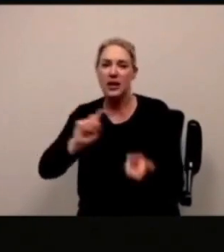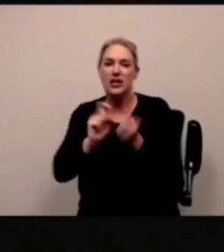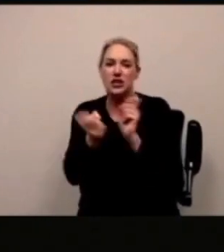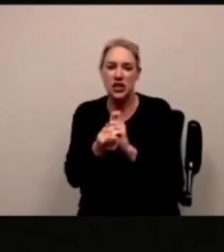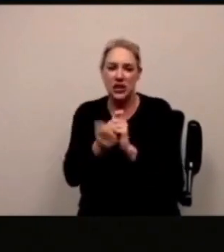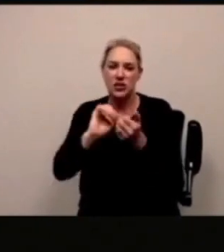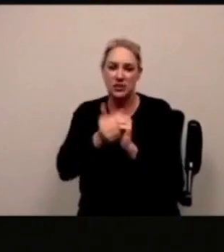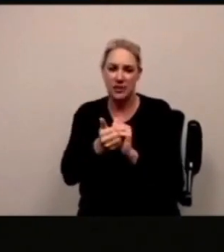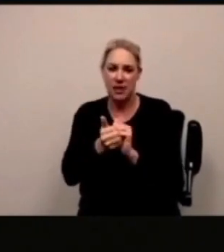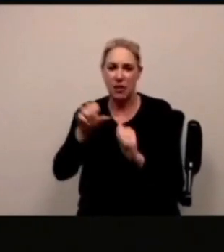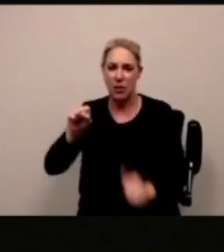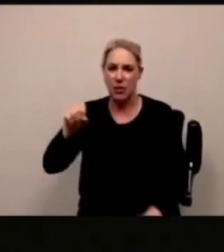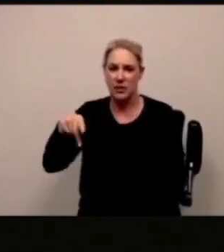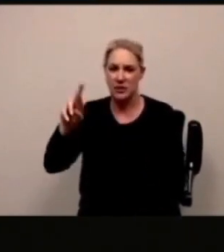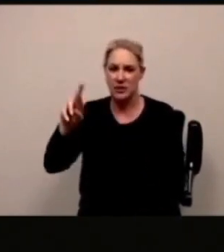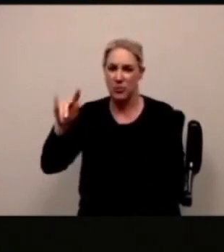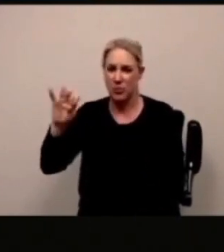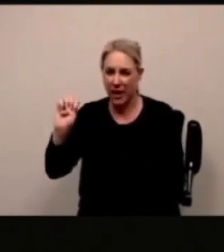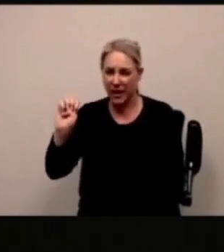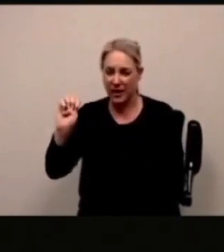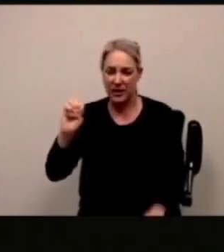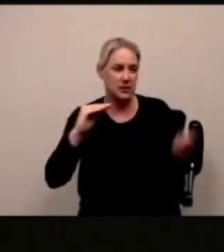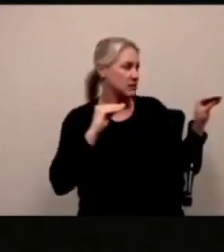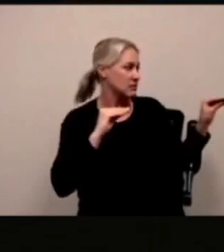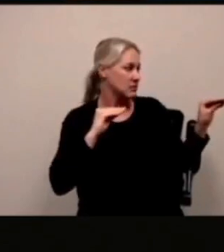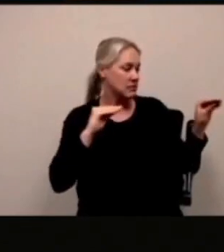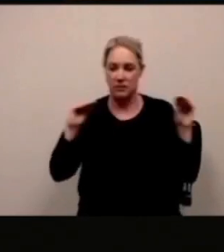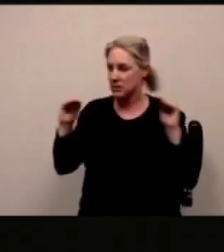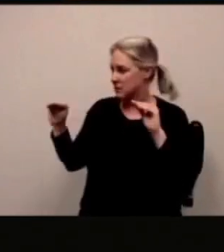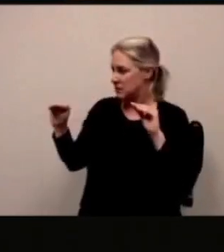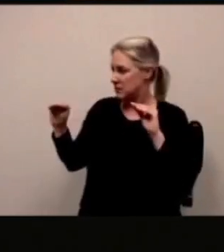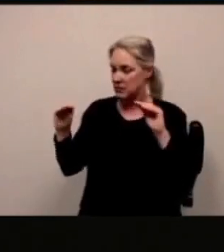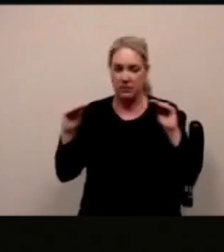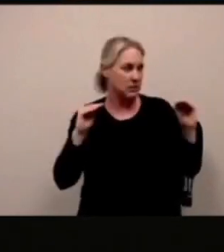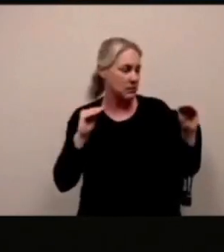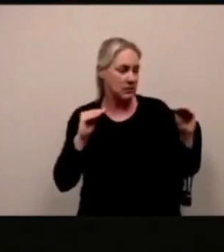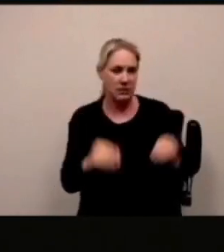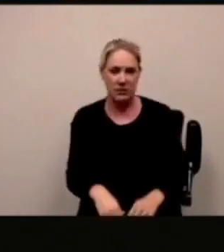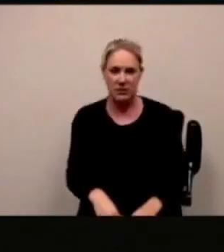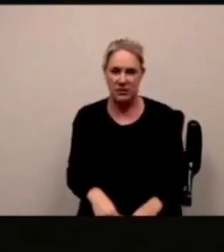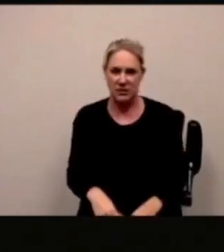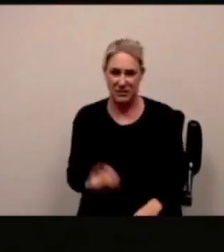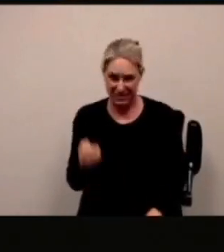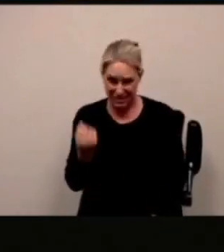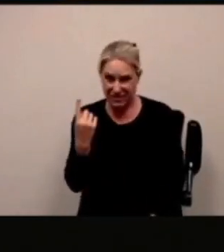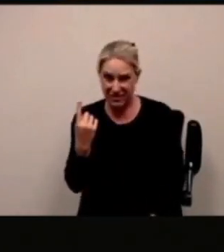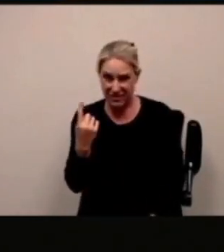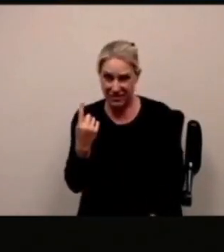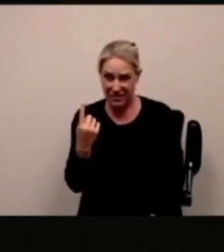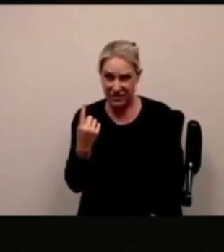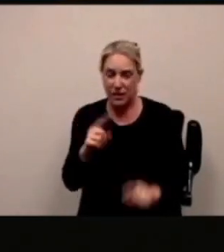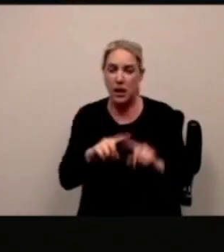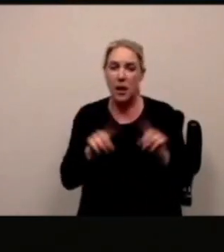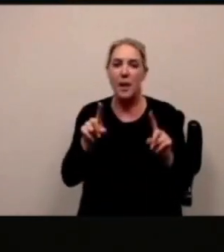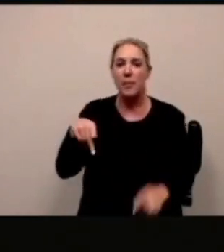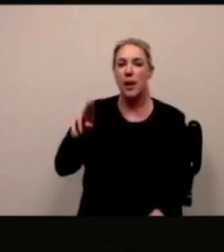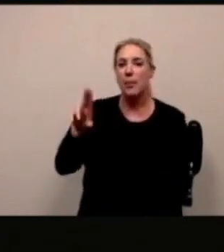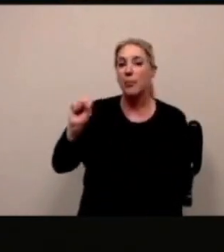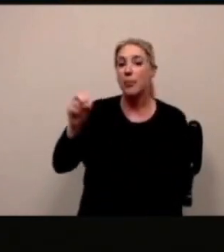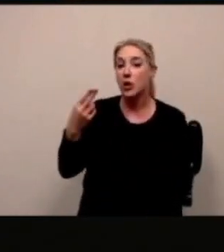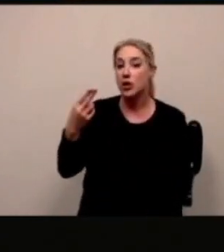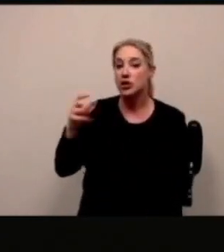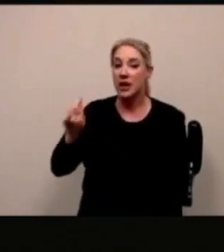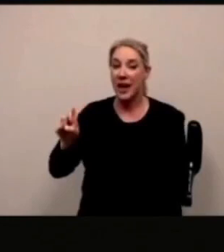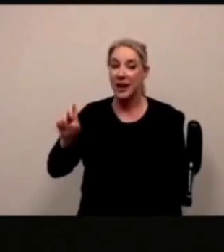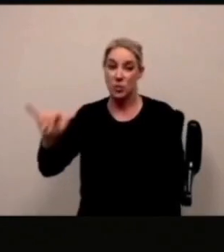questa direzione allora si chiama il push block mette la forza verso la direzione che lo spray sta